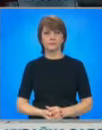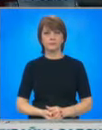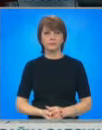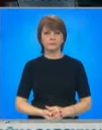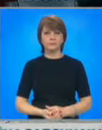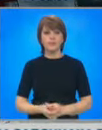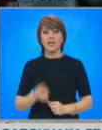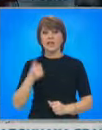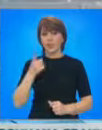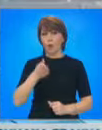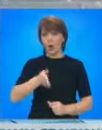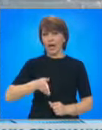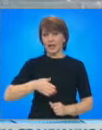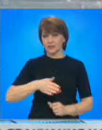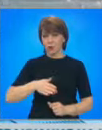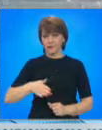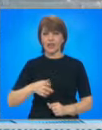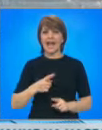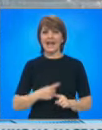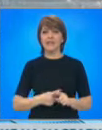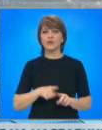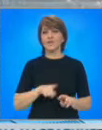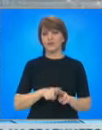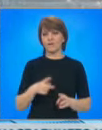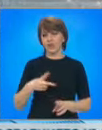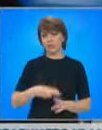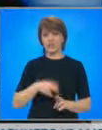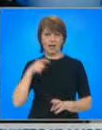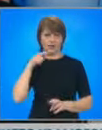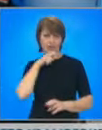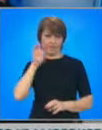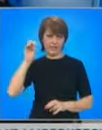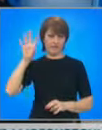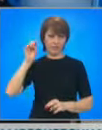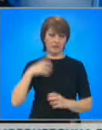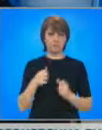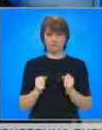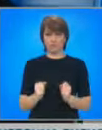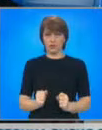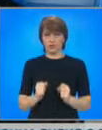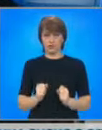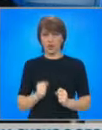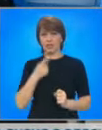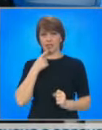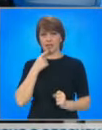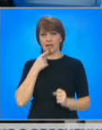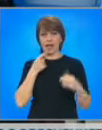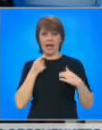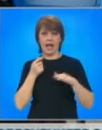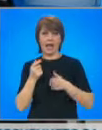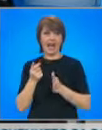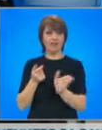На една от крестовищата в район Южен, Христо Димитров спира с колата си на червено. Просто си чаках на сетофара за ляв за вой, когато